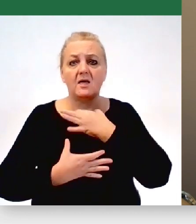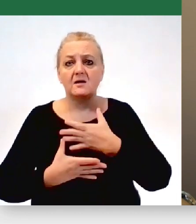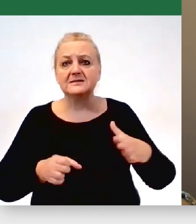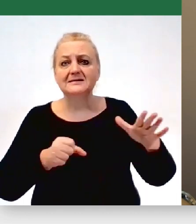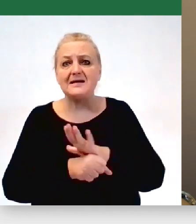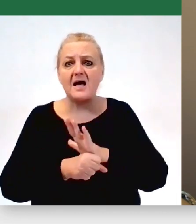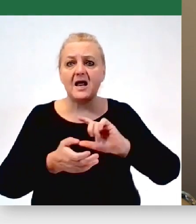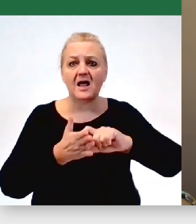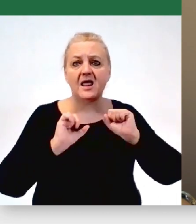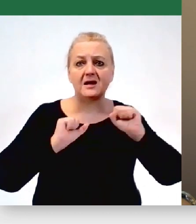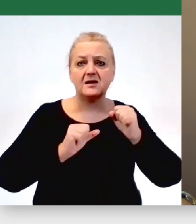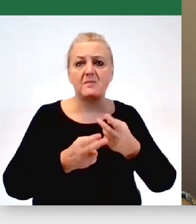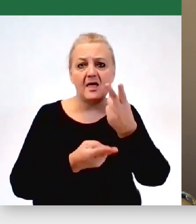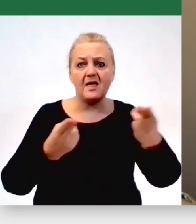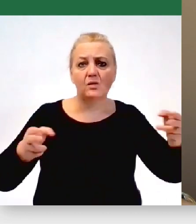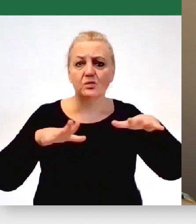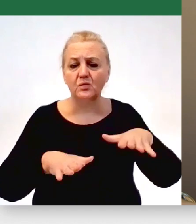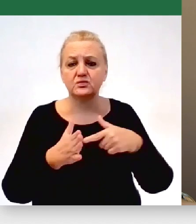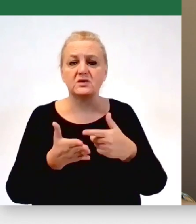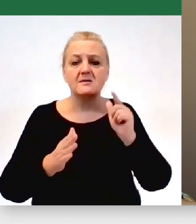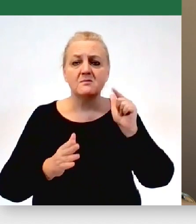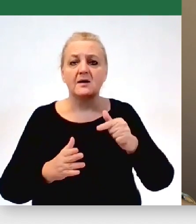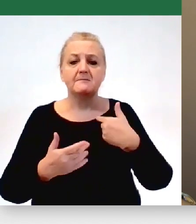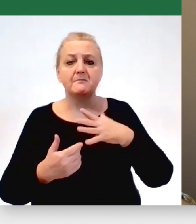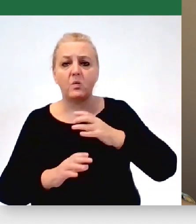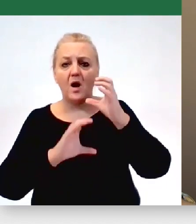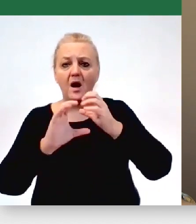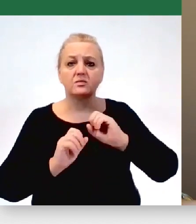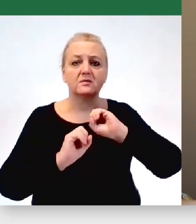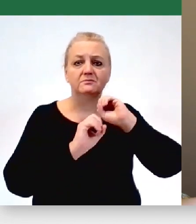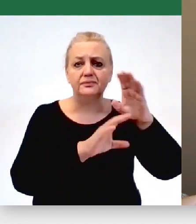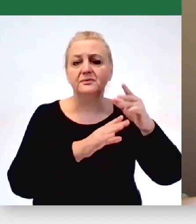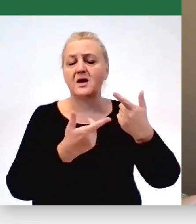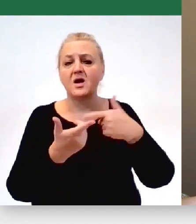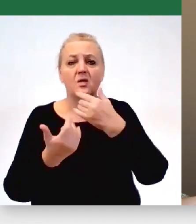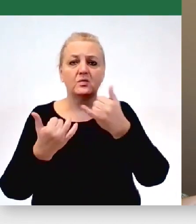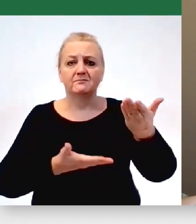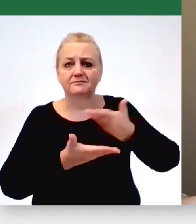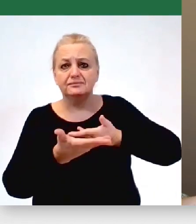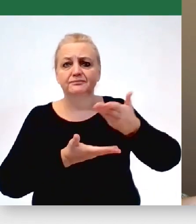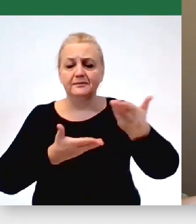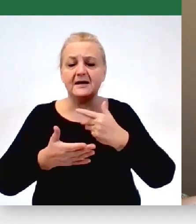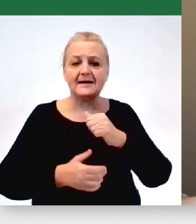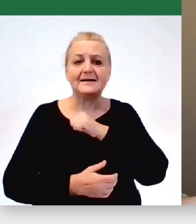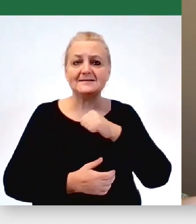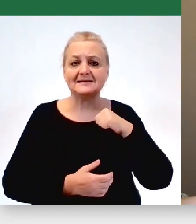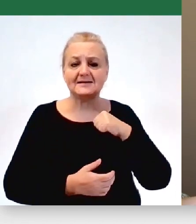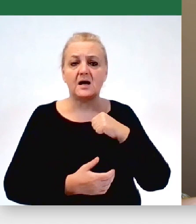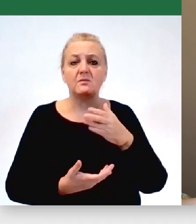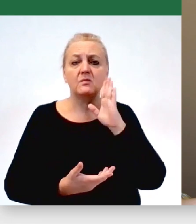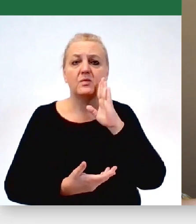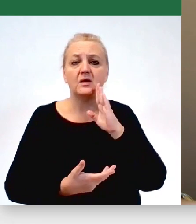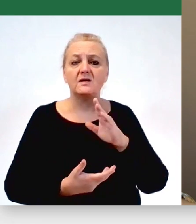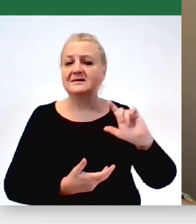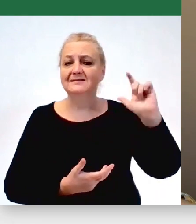gimnastyczną, już drugą kolejne i myśmy wysyłali autokary, czy oni nam wysyłali i tak dalej, żeśmy sami, nie szło to przez żadne